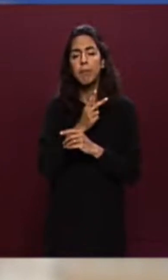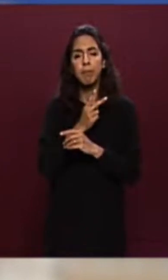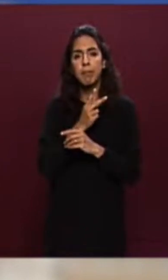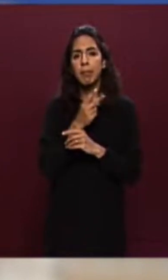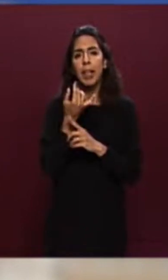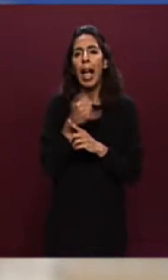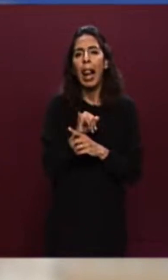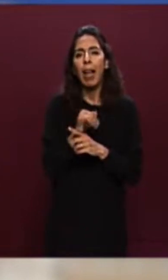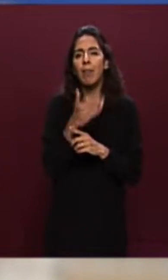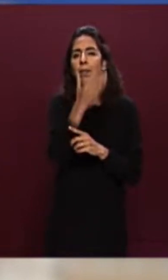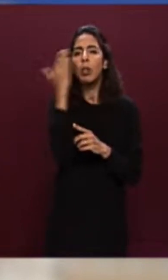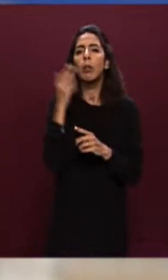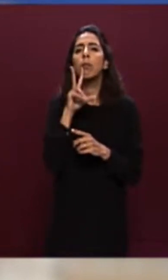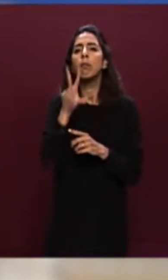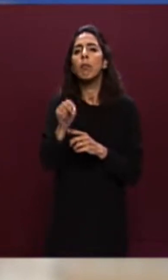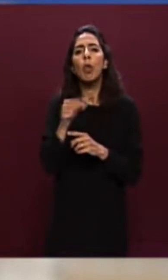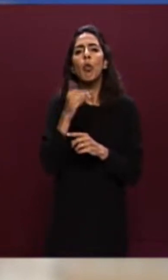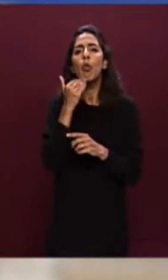si vuole dire.